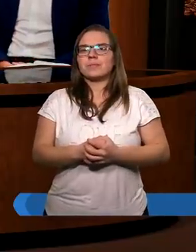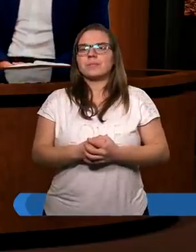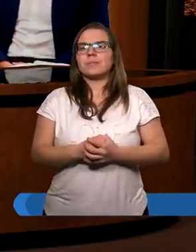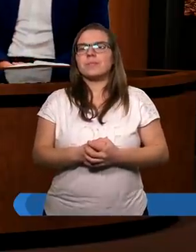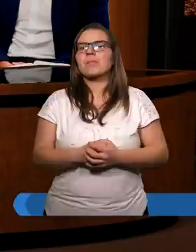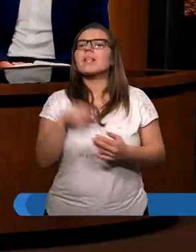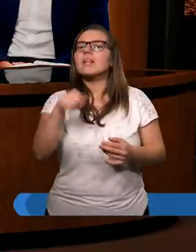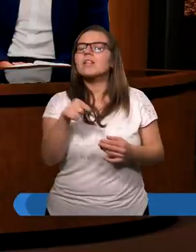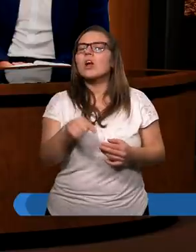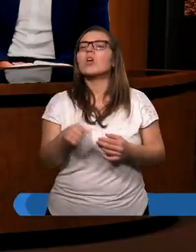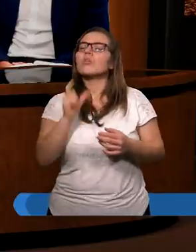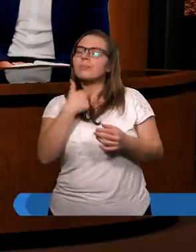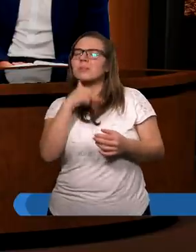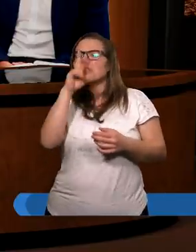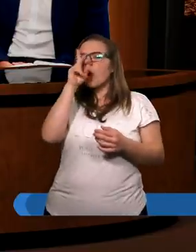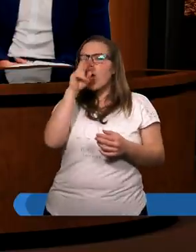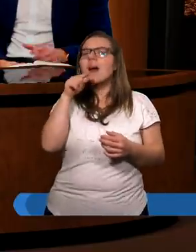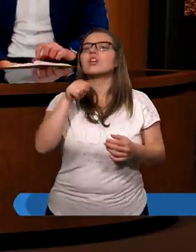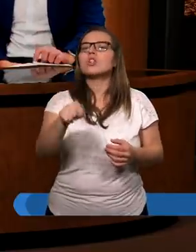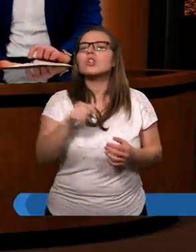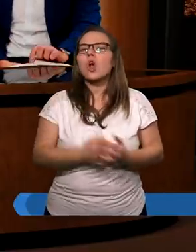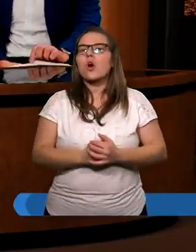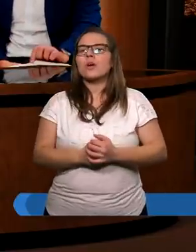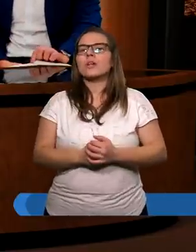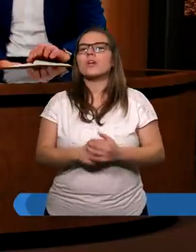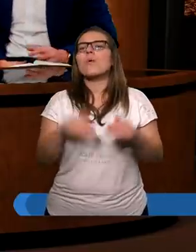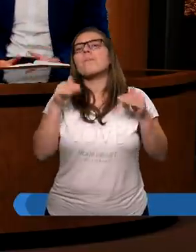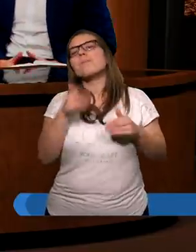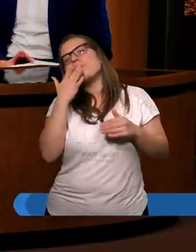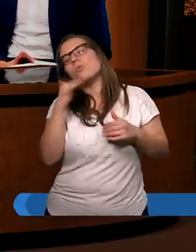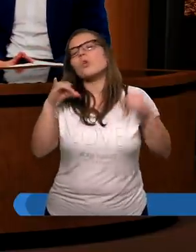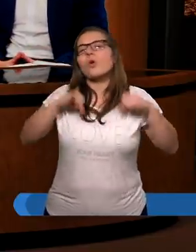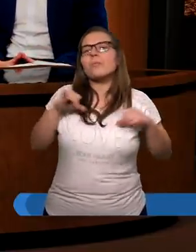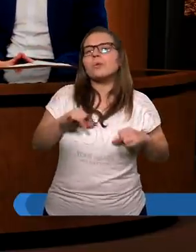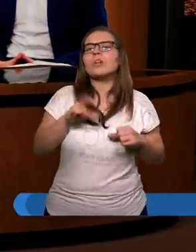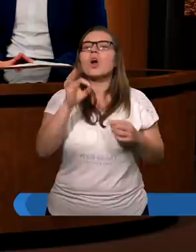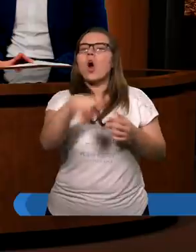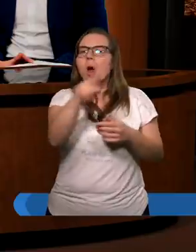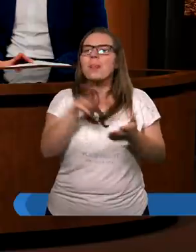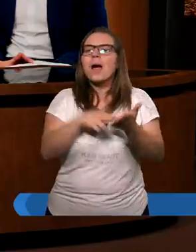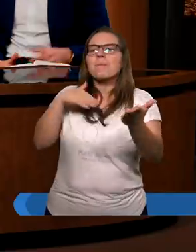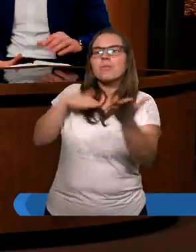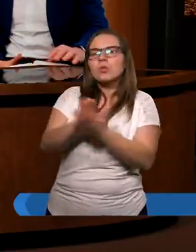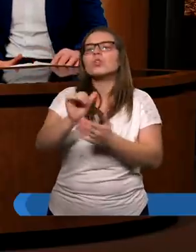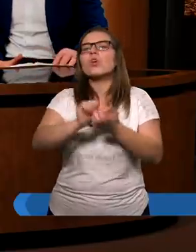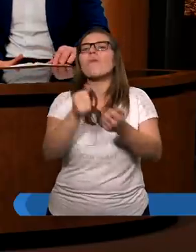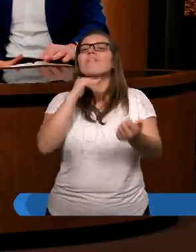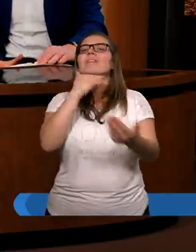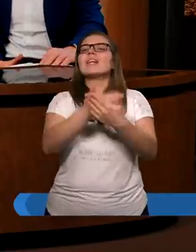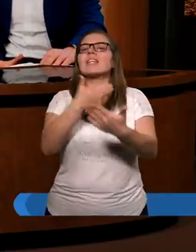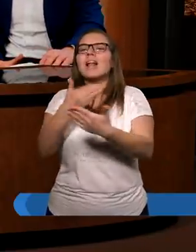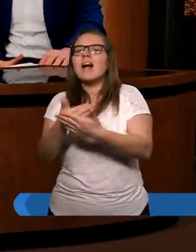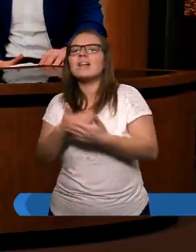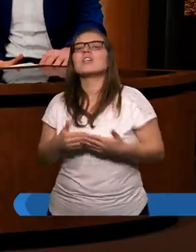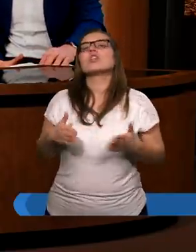Z tego, co mi się kojarzy, to mówili o sobie, czy o nich na początku, że są wyznawcami